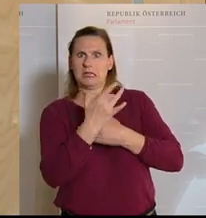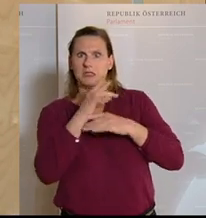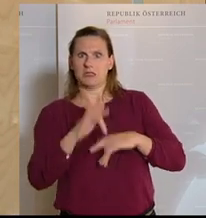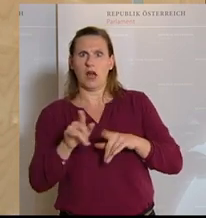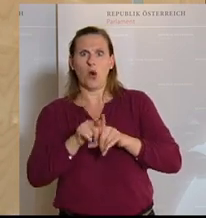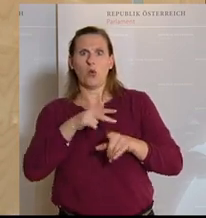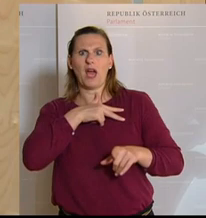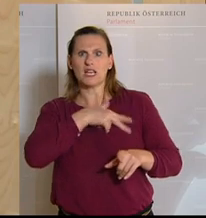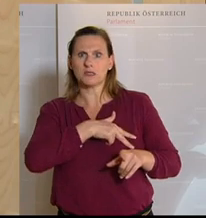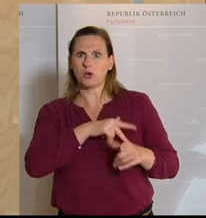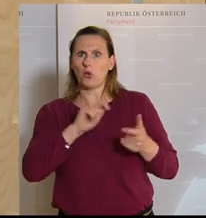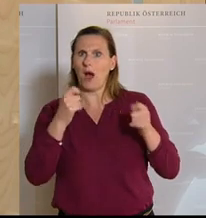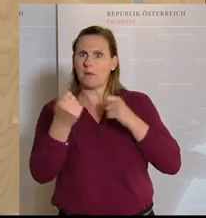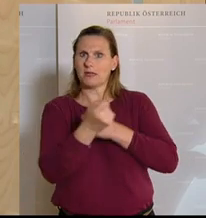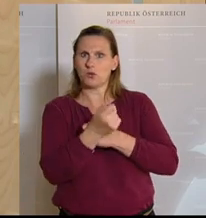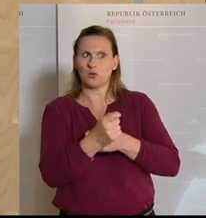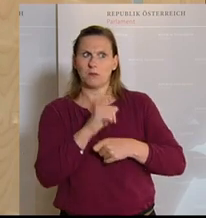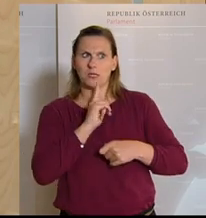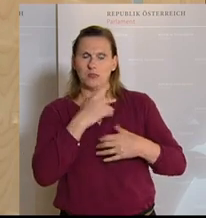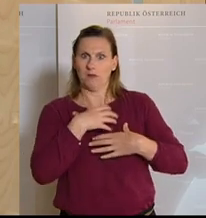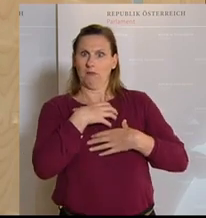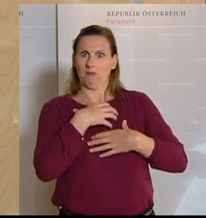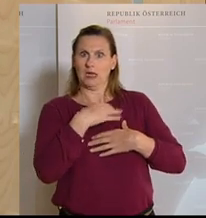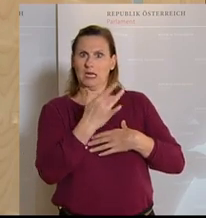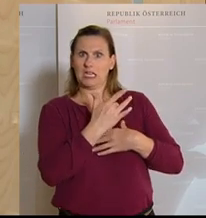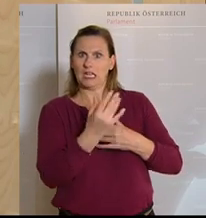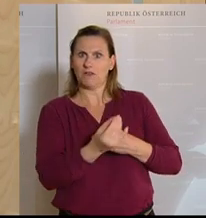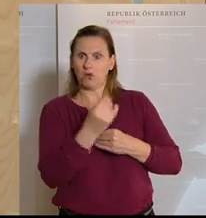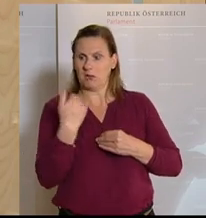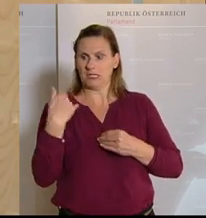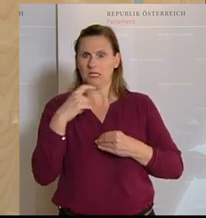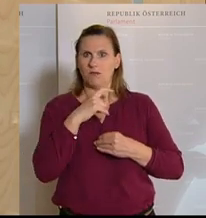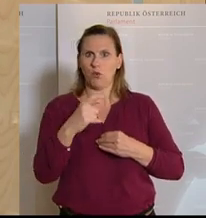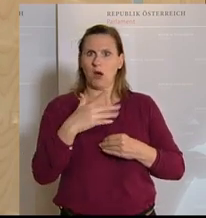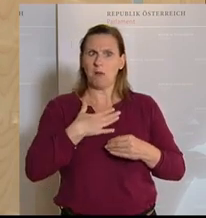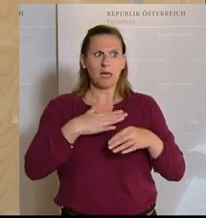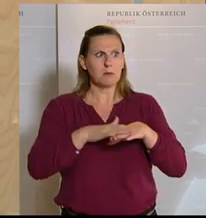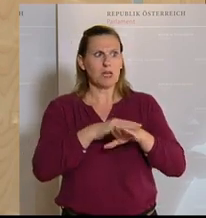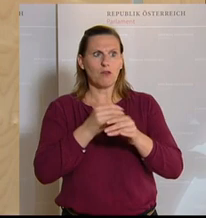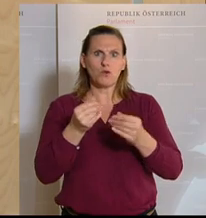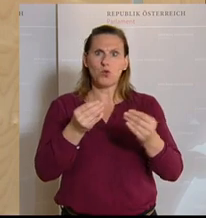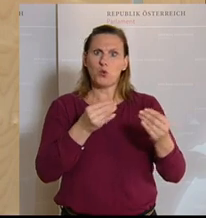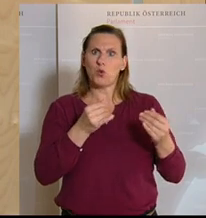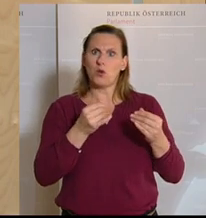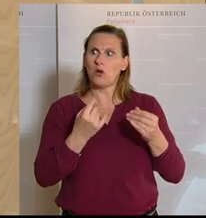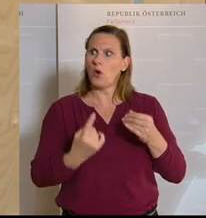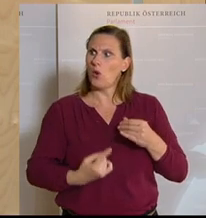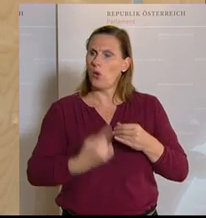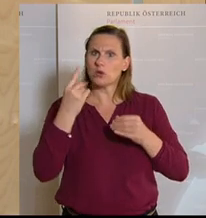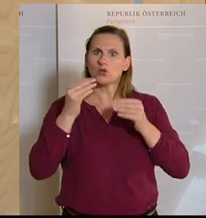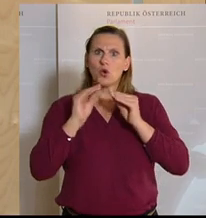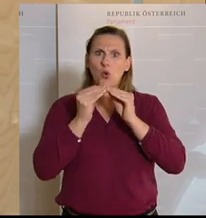seitens der SPÖ am Abänderungsantrag geäußert wurde. Ich kann nur sagen, wir hatten letzte Woche, meinem Empfinden nach, einen höchst